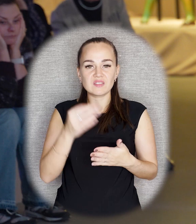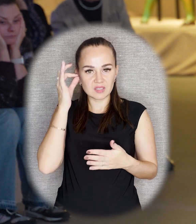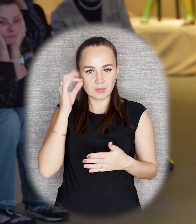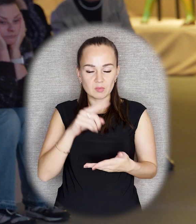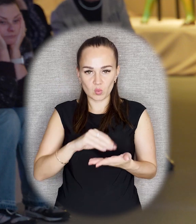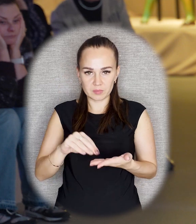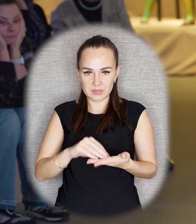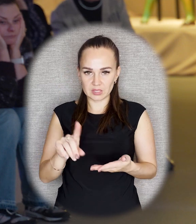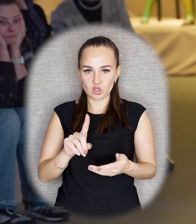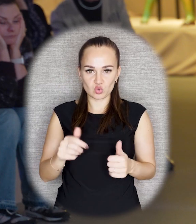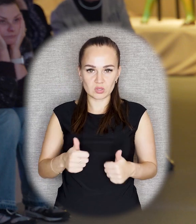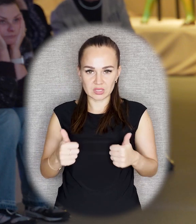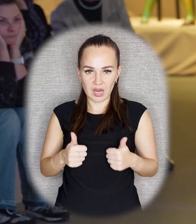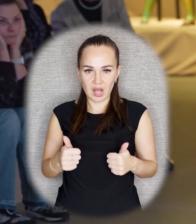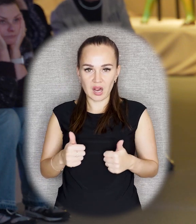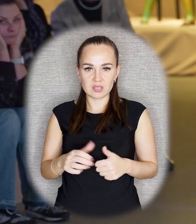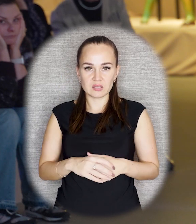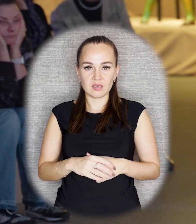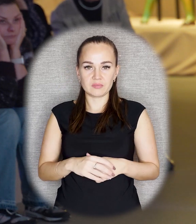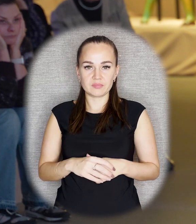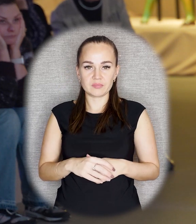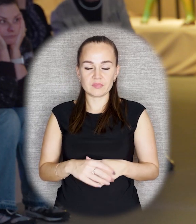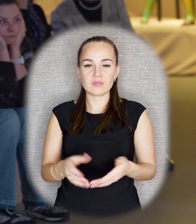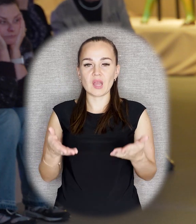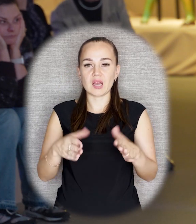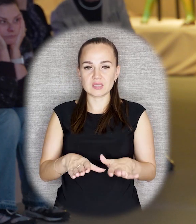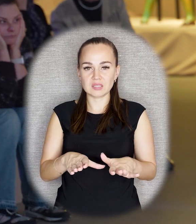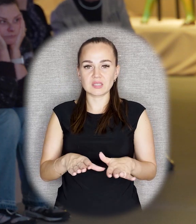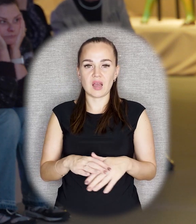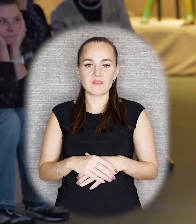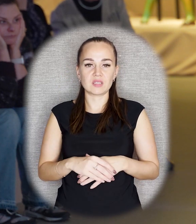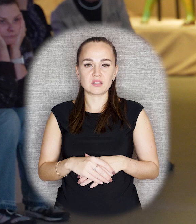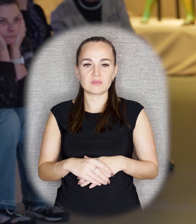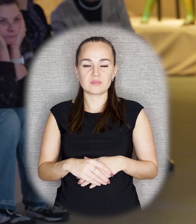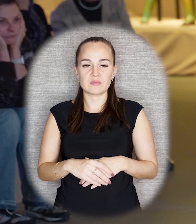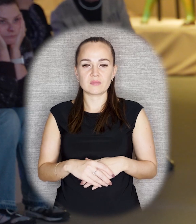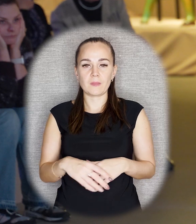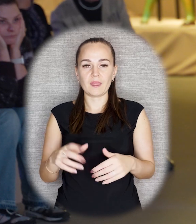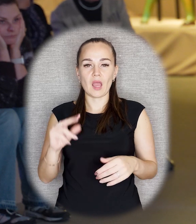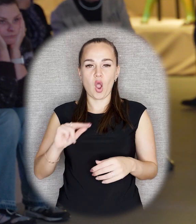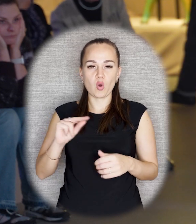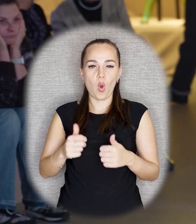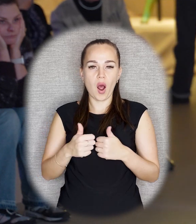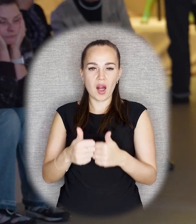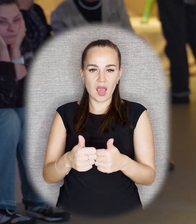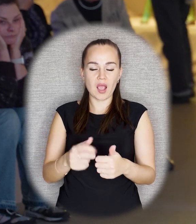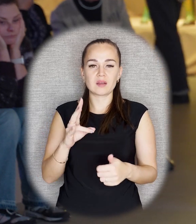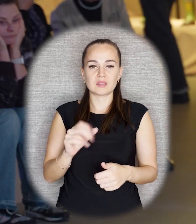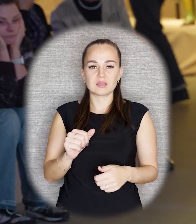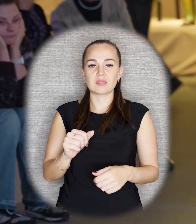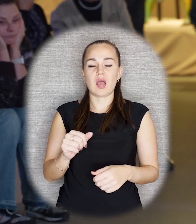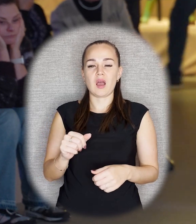он вообще старался оставить коллег на